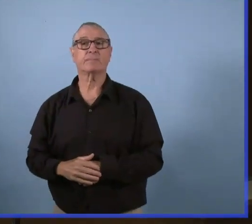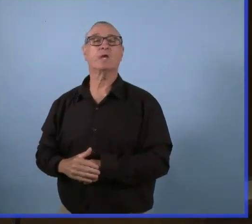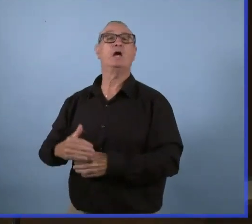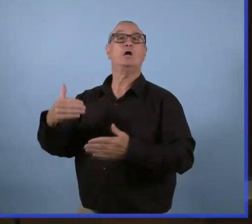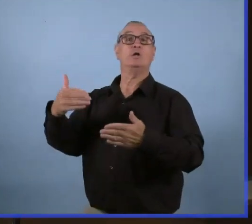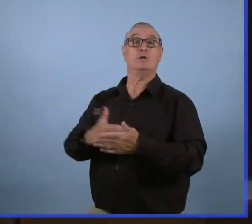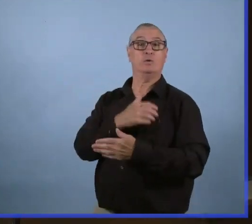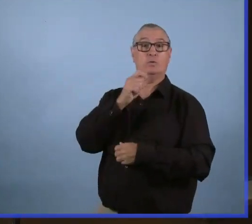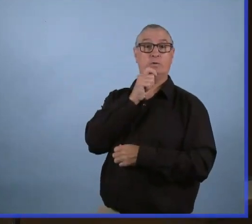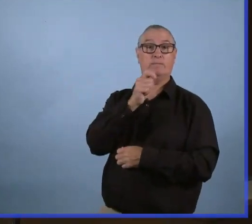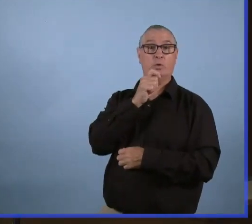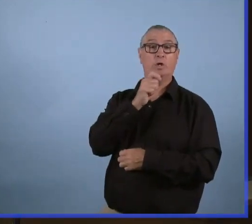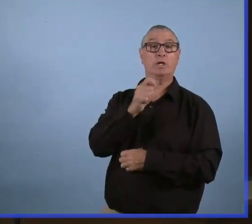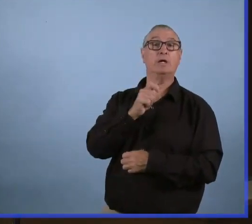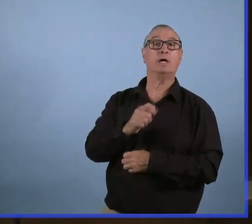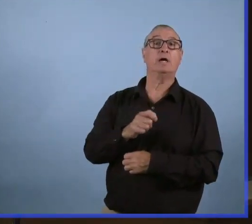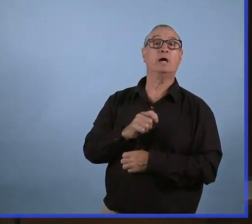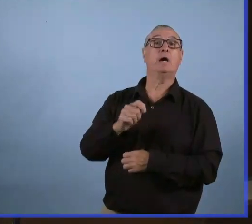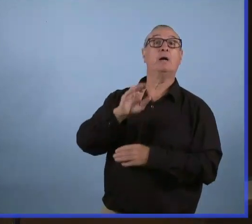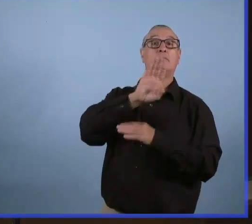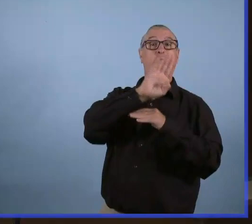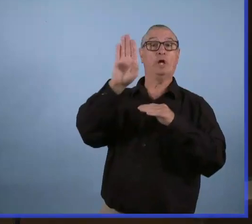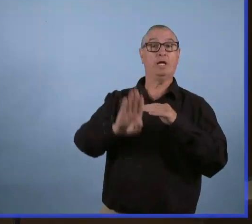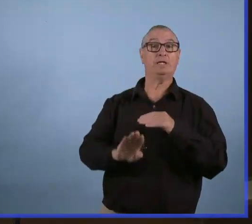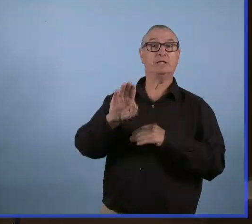Du Brandon Sun, Kimberly.